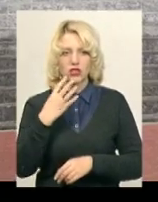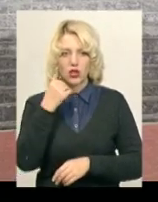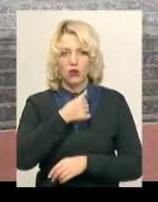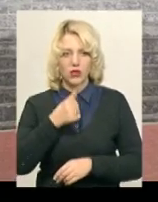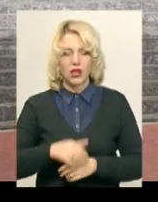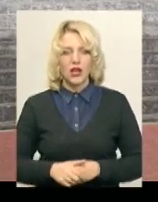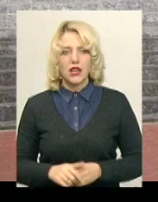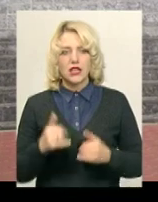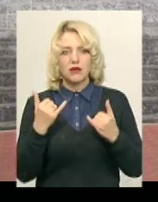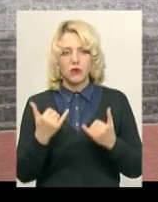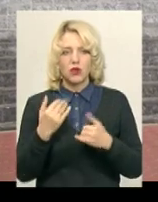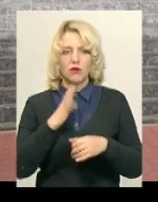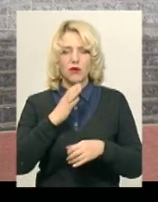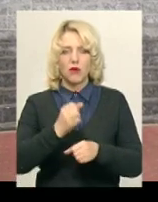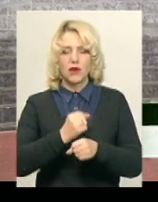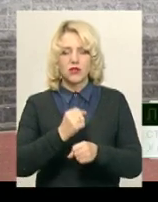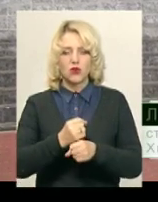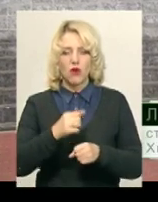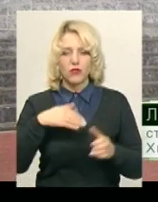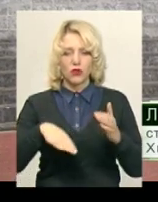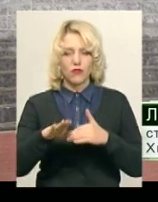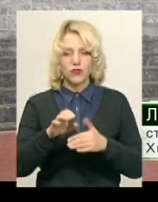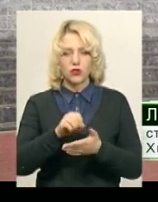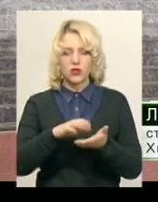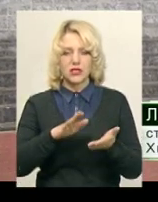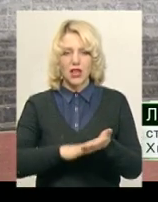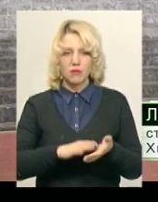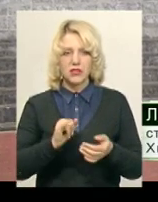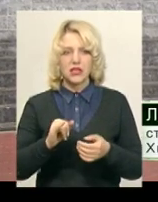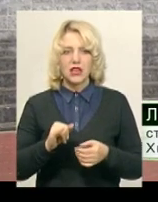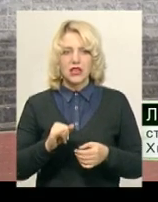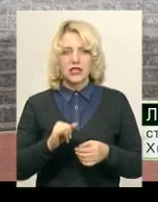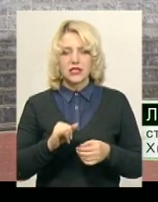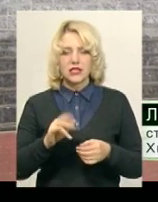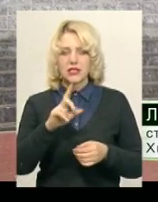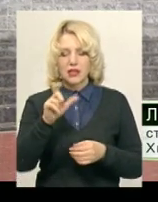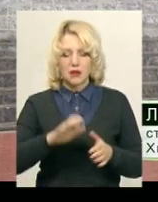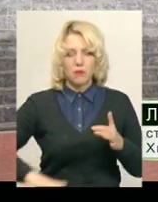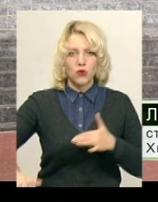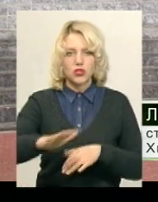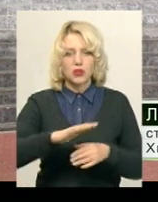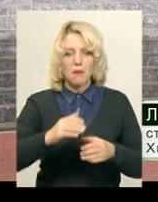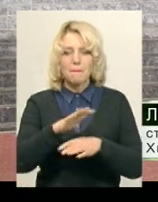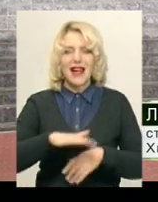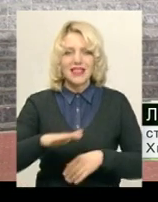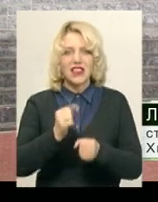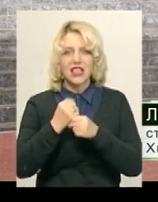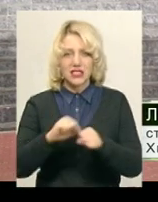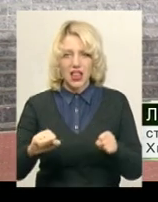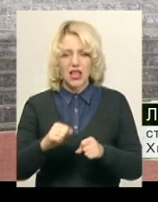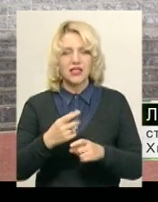Наразі було опрацьовано відеозаписи з периметра біля Майдану Незалежності. За допомогою цих відеозаписів